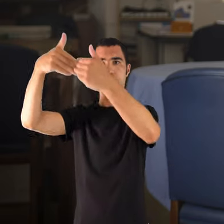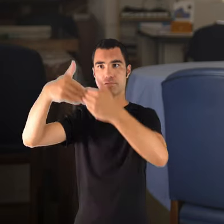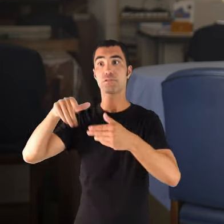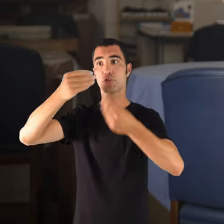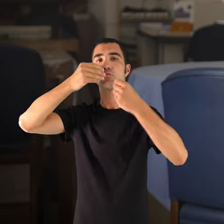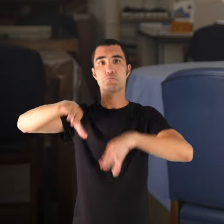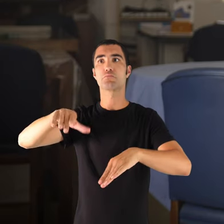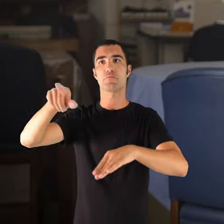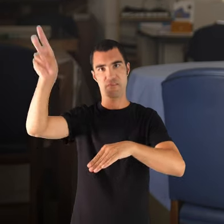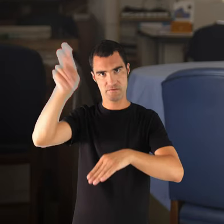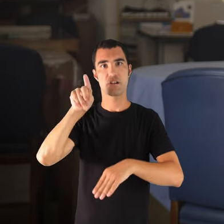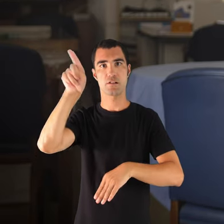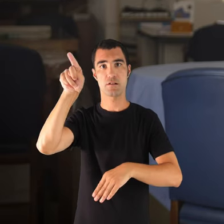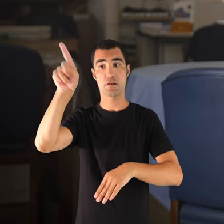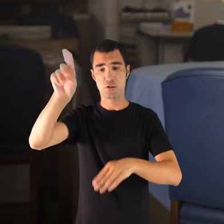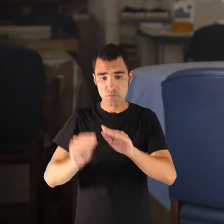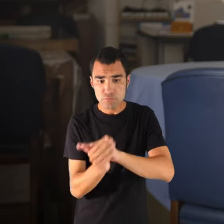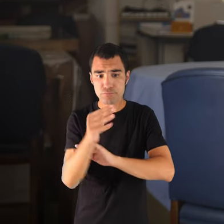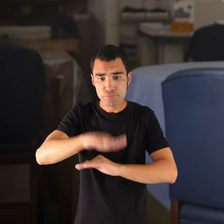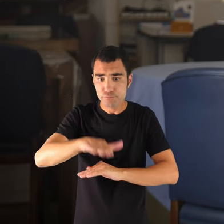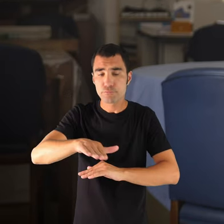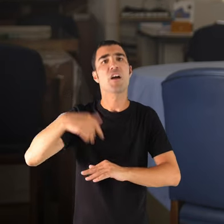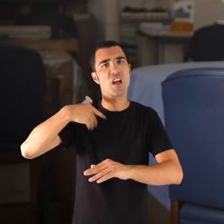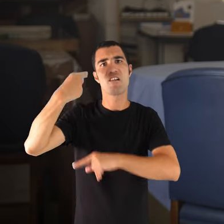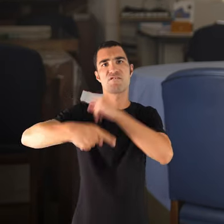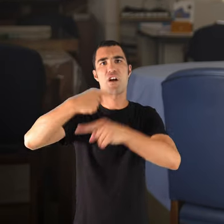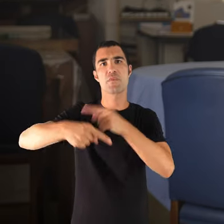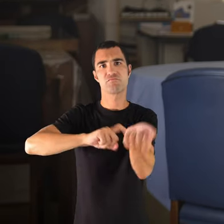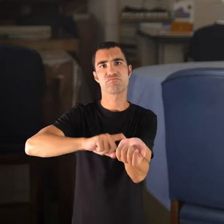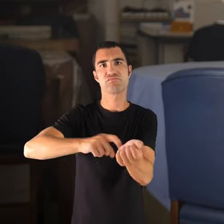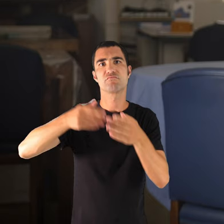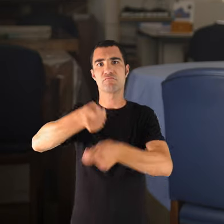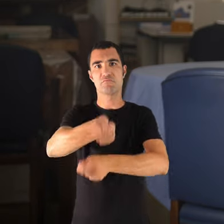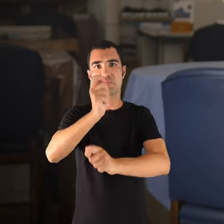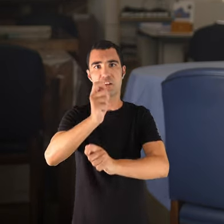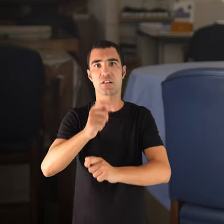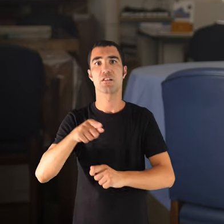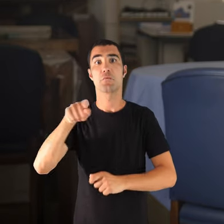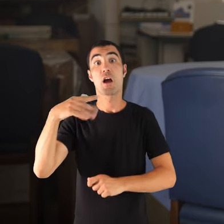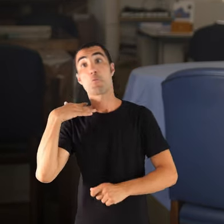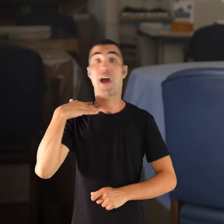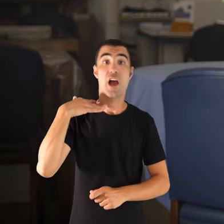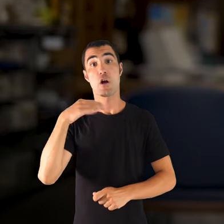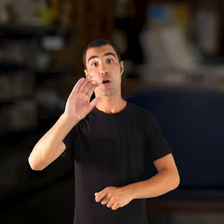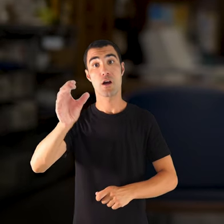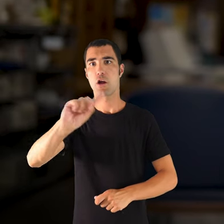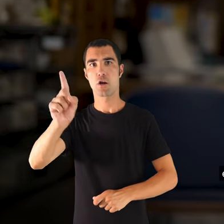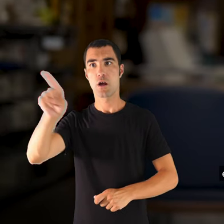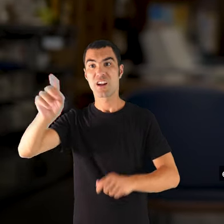però ell de nit ja venia de família pescadora perquè el meu predí no era maunes, el meu predí era pollensí,